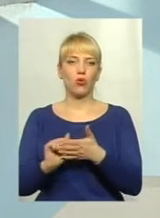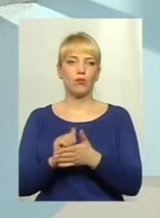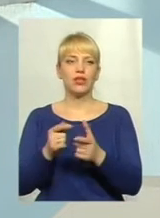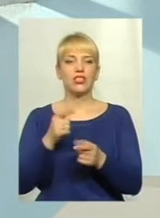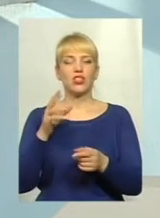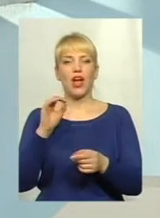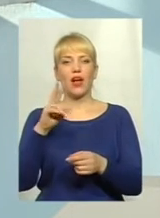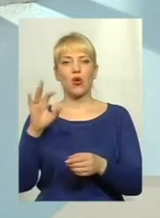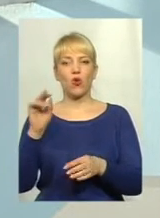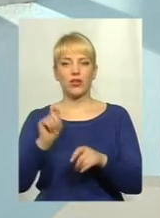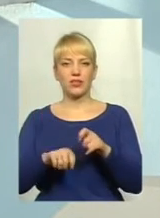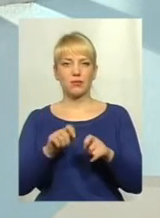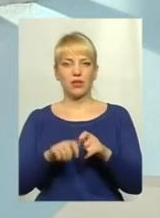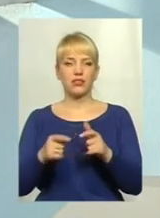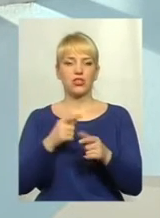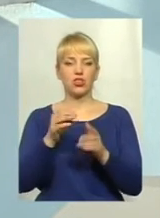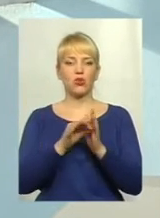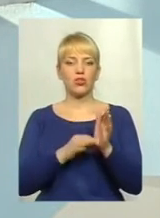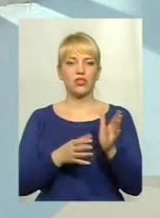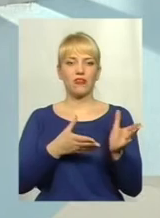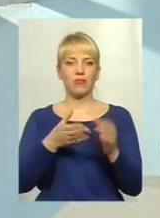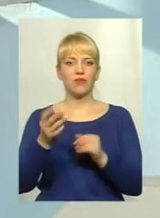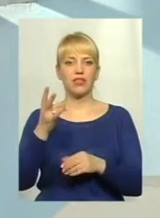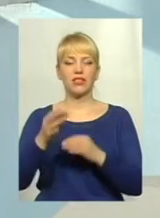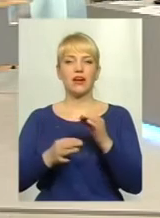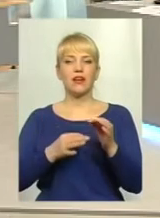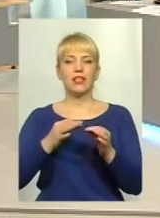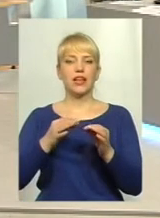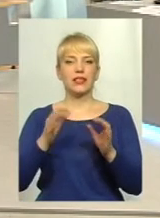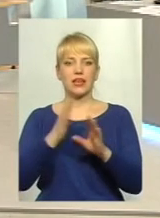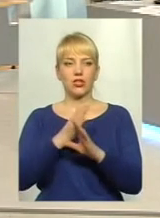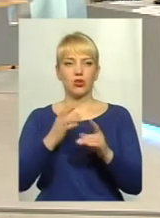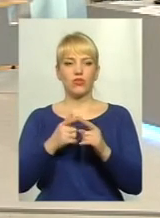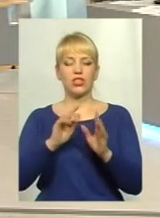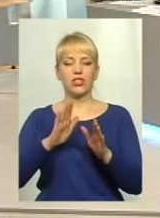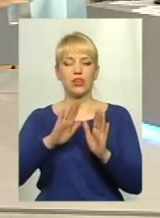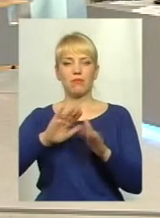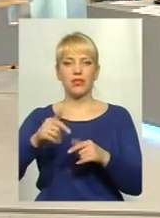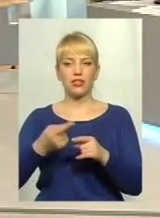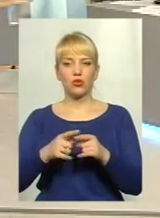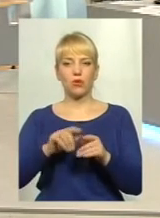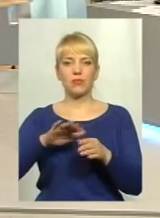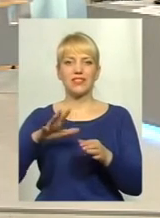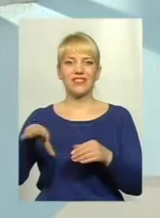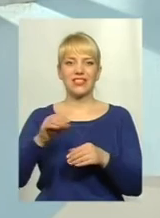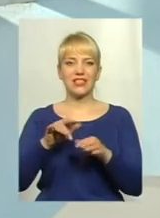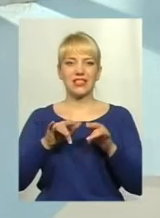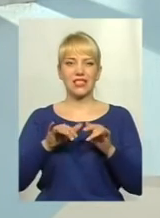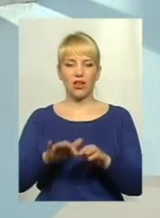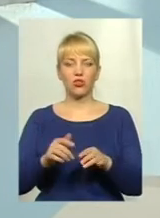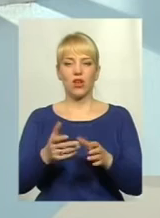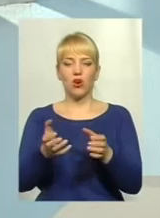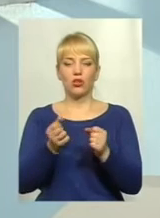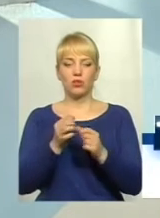то екологічна експертиза, чи то оцінка впливу на екологічне середовище. І лише після того, після всіх цих заходів, отримавши дозвіл на викиди